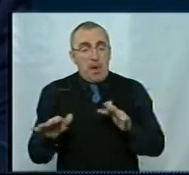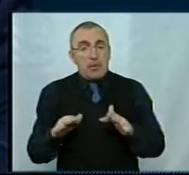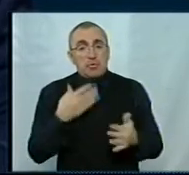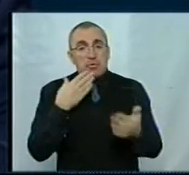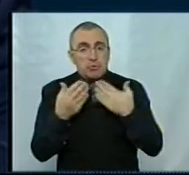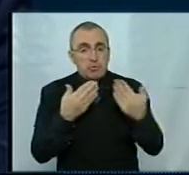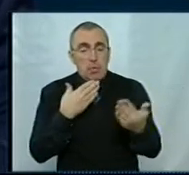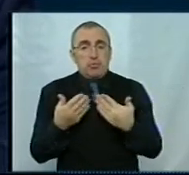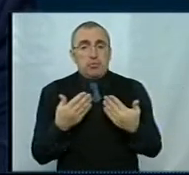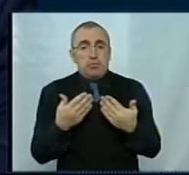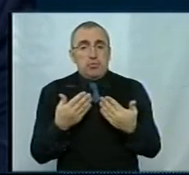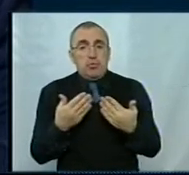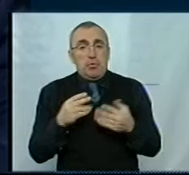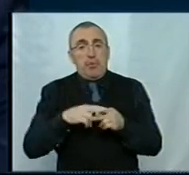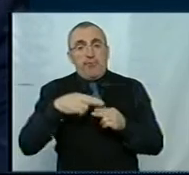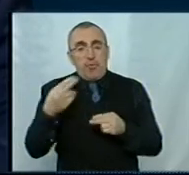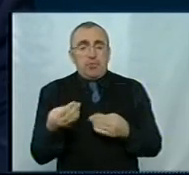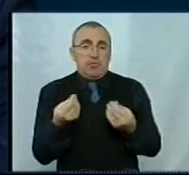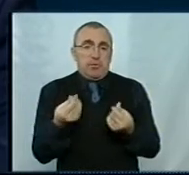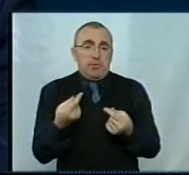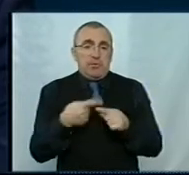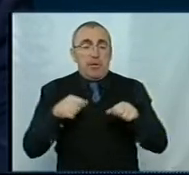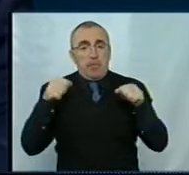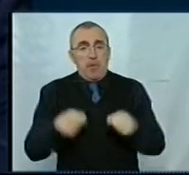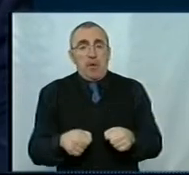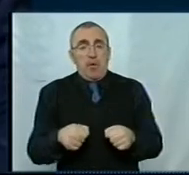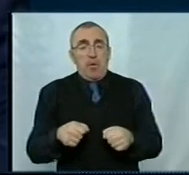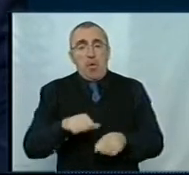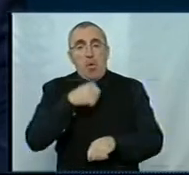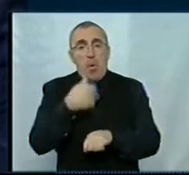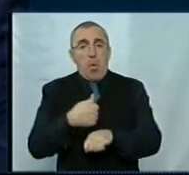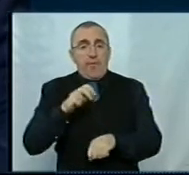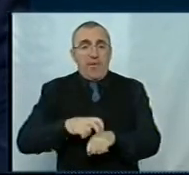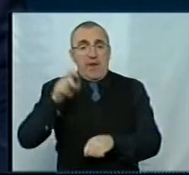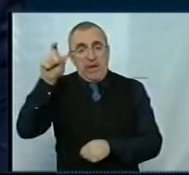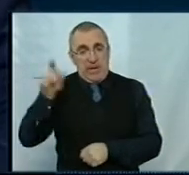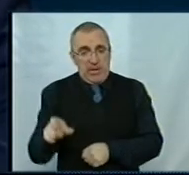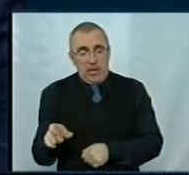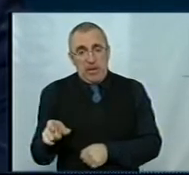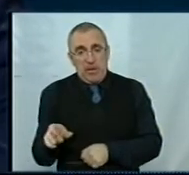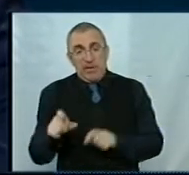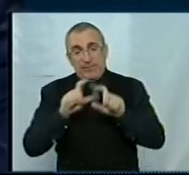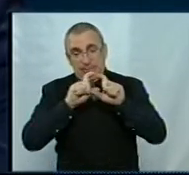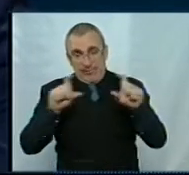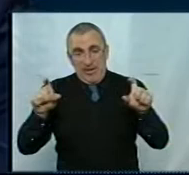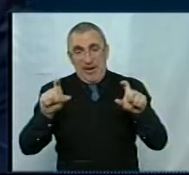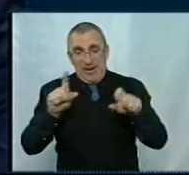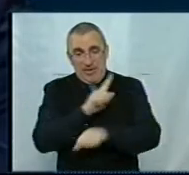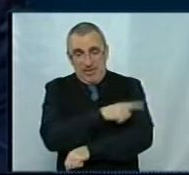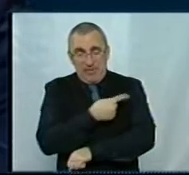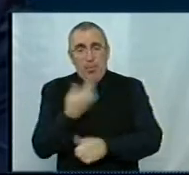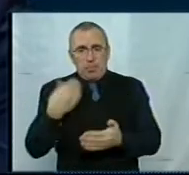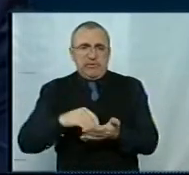саме відшкодування грошей. Цим правом наділений головний лікар, і всі заклади вже давно